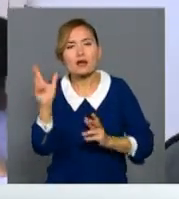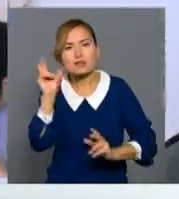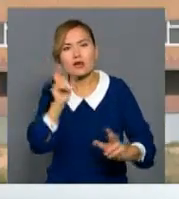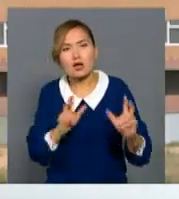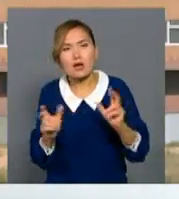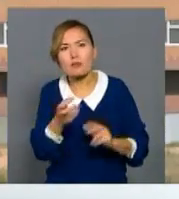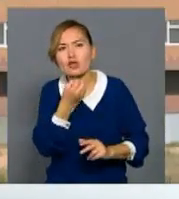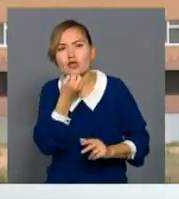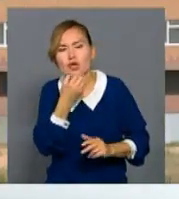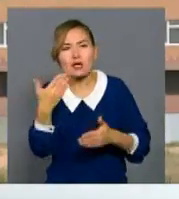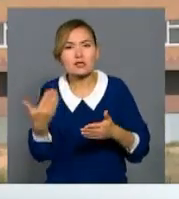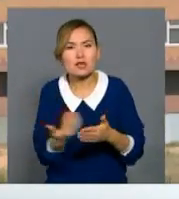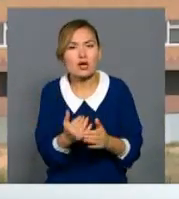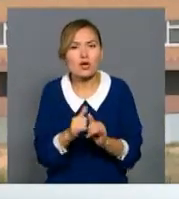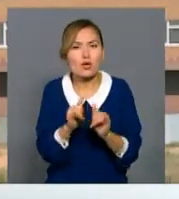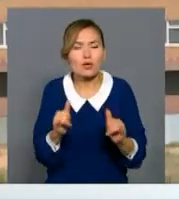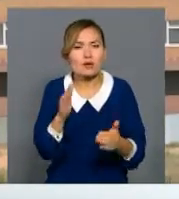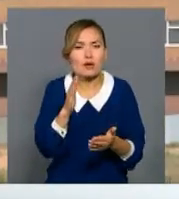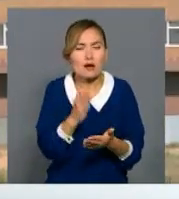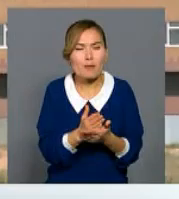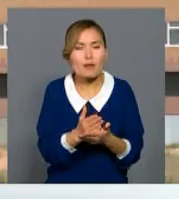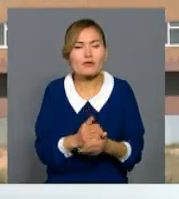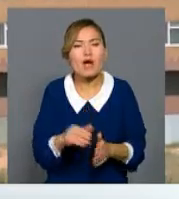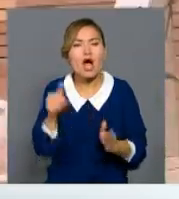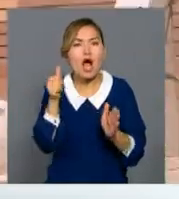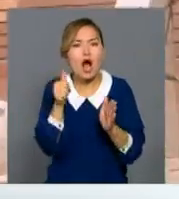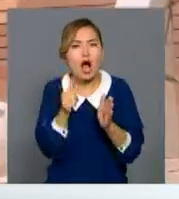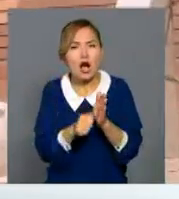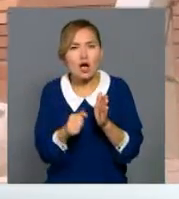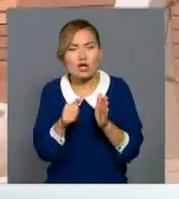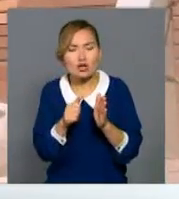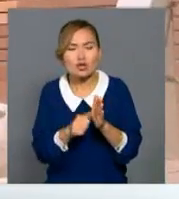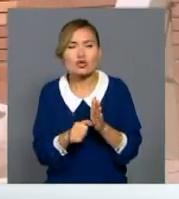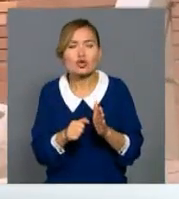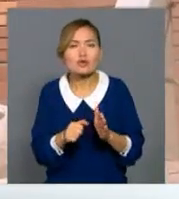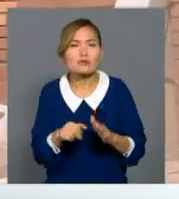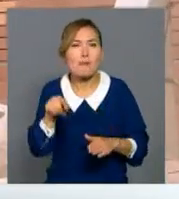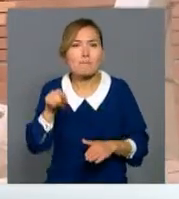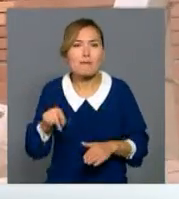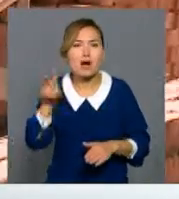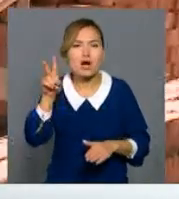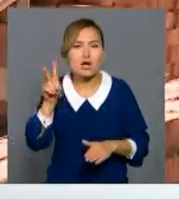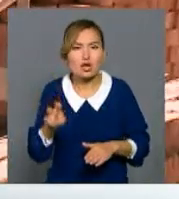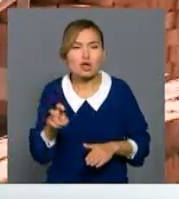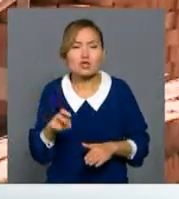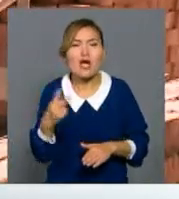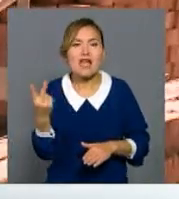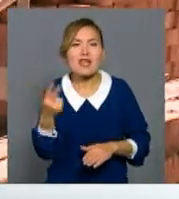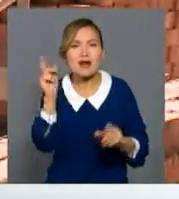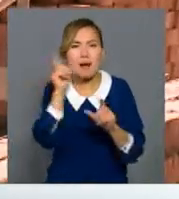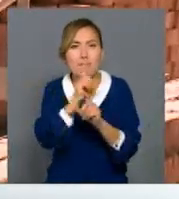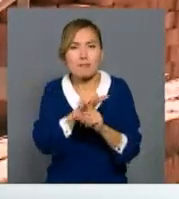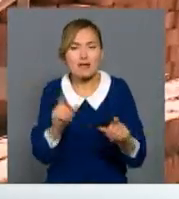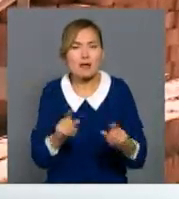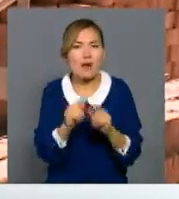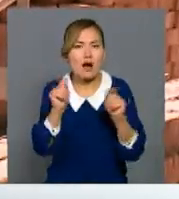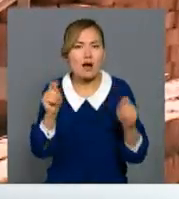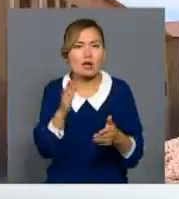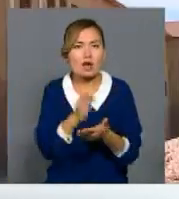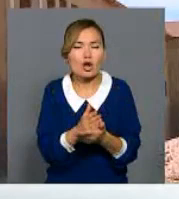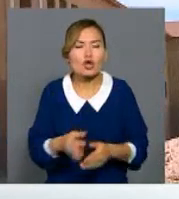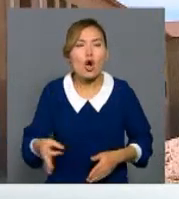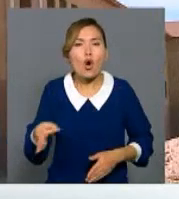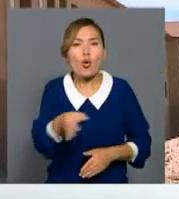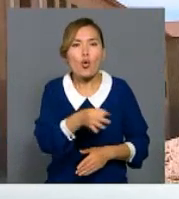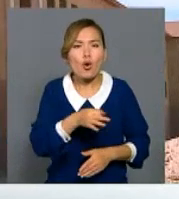жаңалықтар өгіп. Жаңа оқы жылында 600 және 1200 орындық қос мектеп пайдалануға берілмек. Облысыда бұлтырдан бері үш